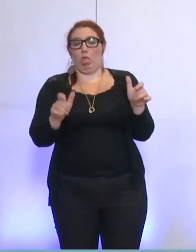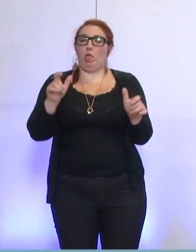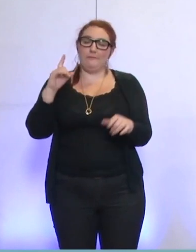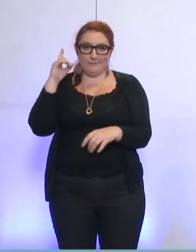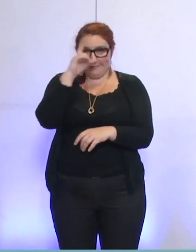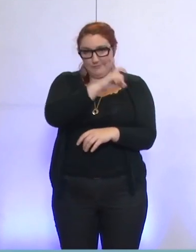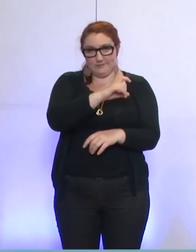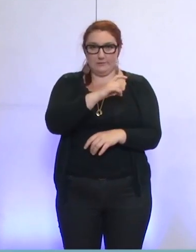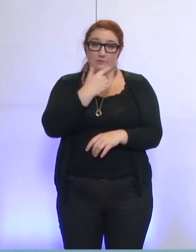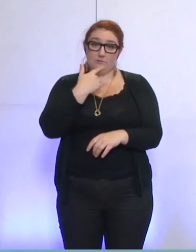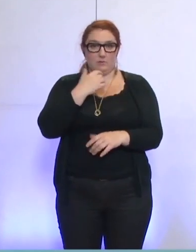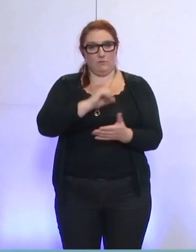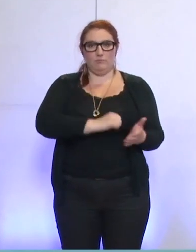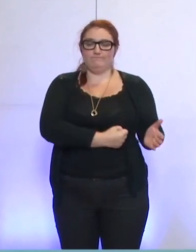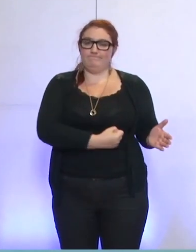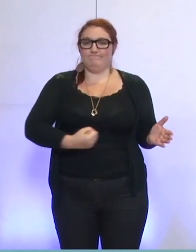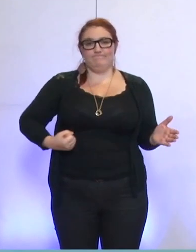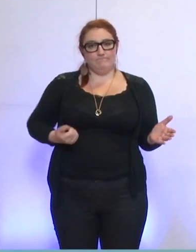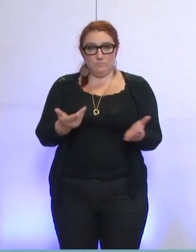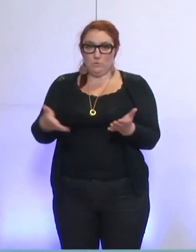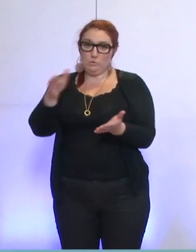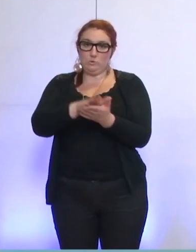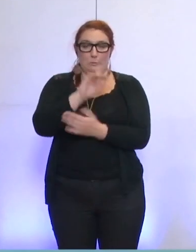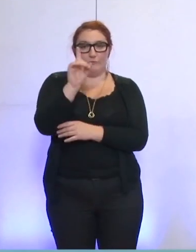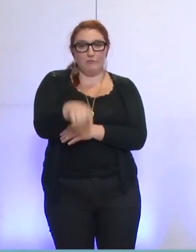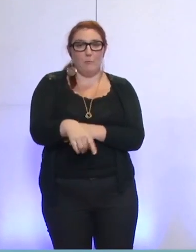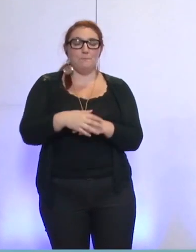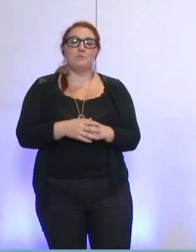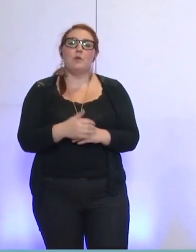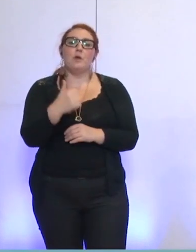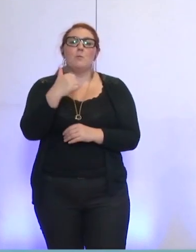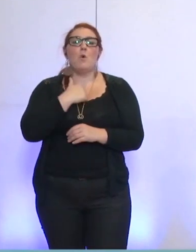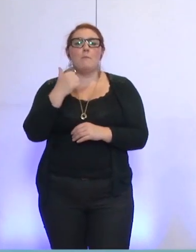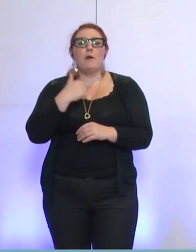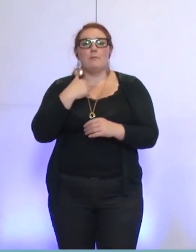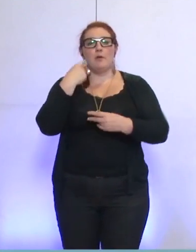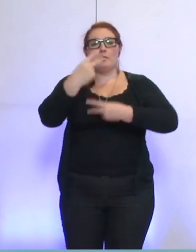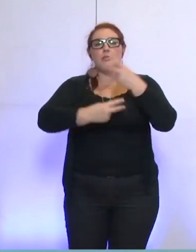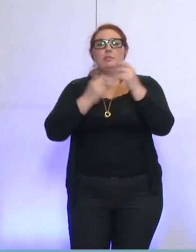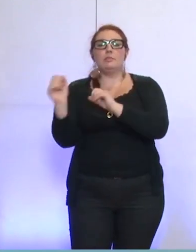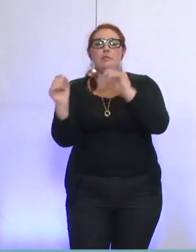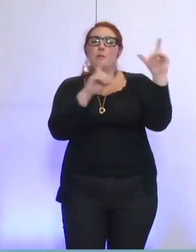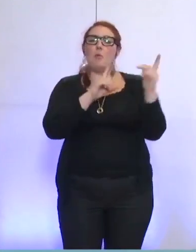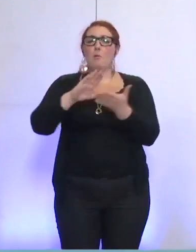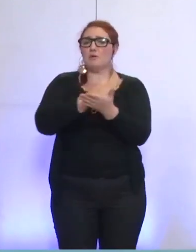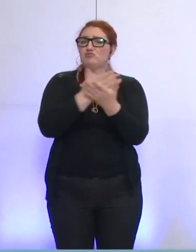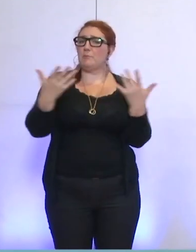Alors, j'ai préparé, donc, un diaporama qui va reprendre l'essentiel de la délibération